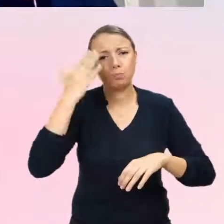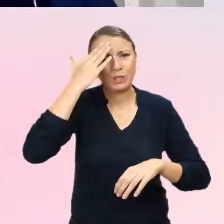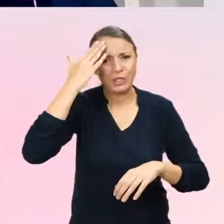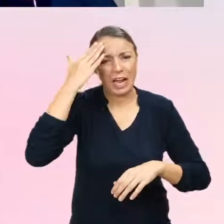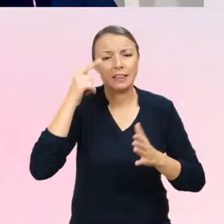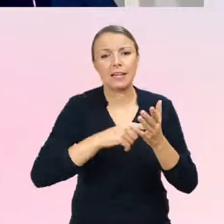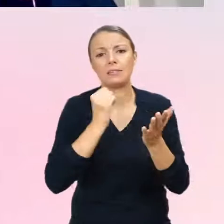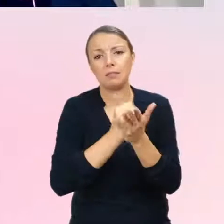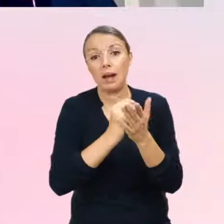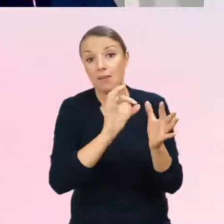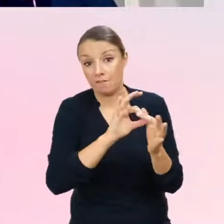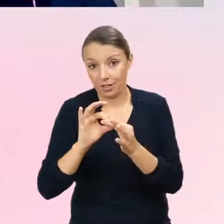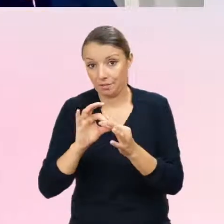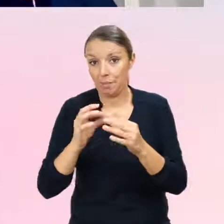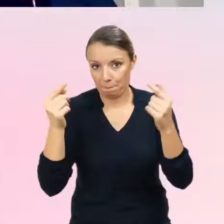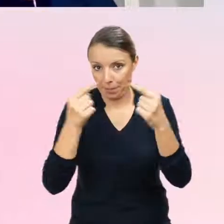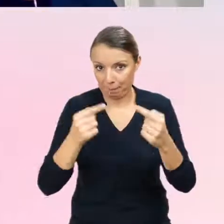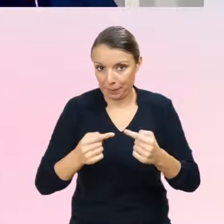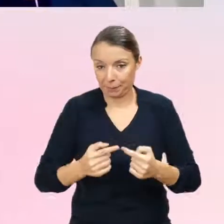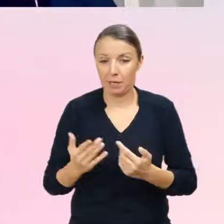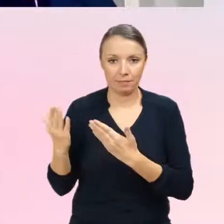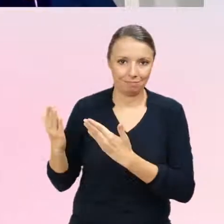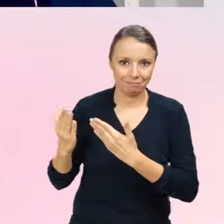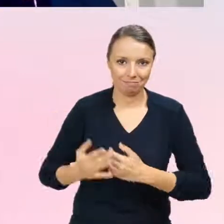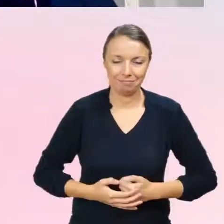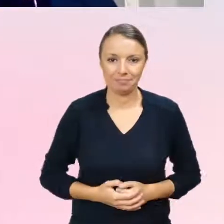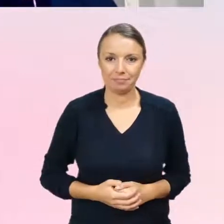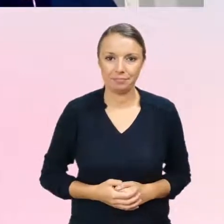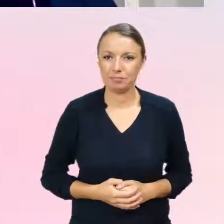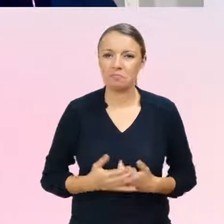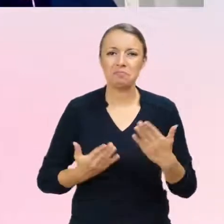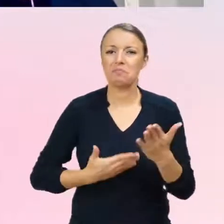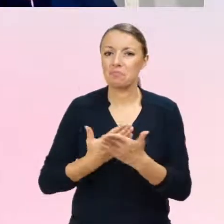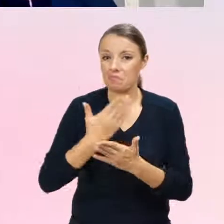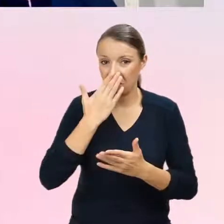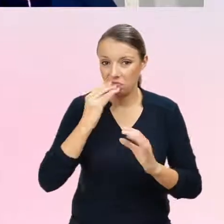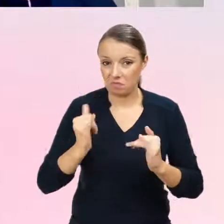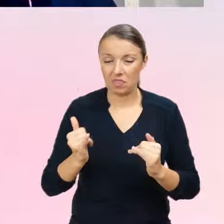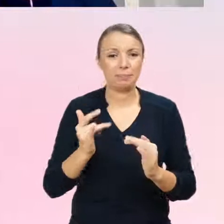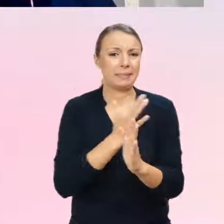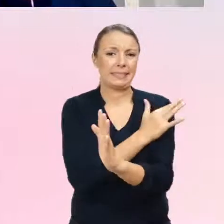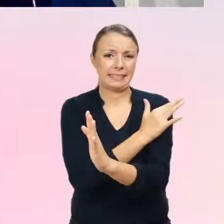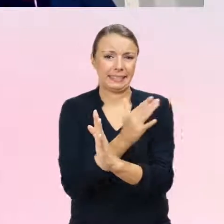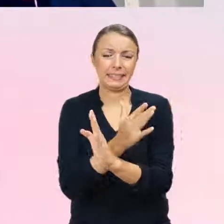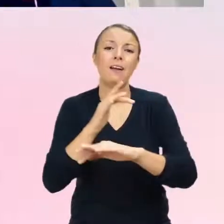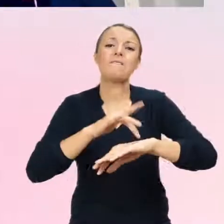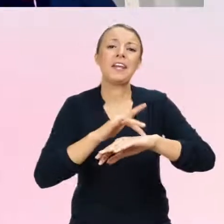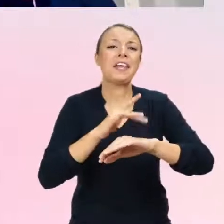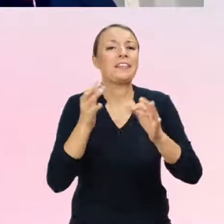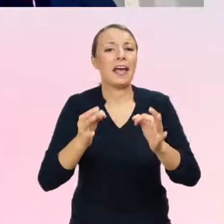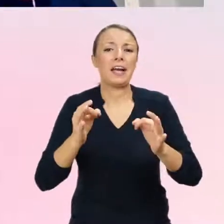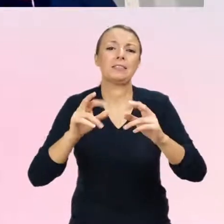Jakie prawdopodobnie przedstawimy wnioski, że wyniki dotychczasowych badań nie są wystarczające wobec